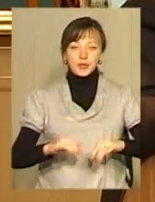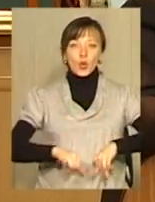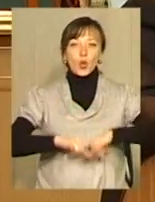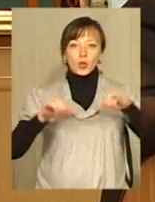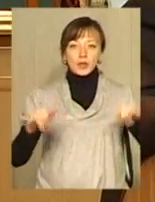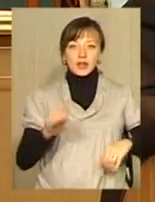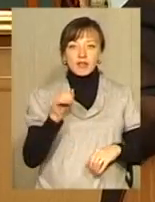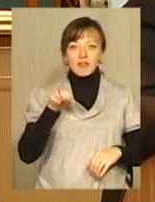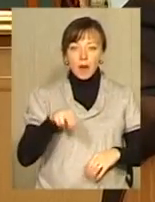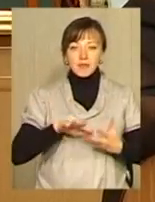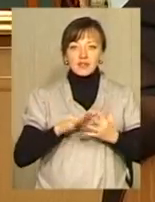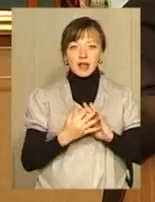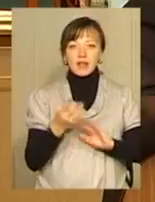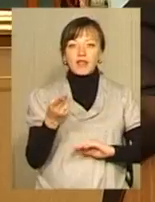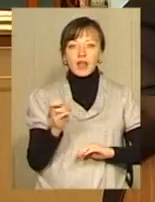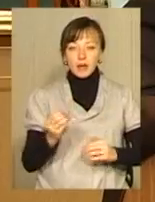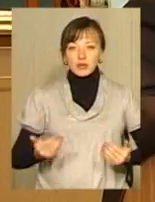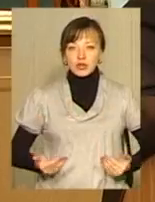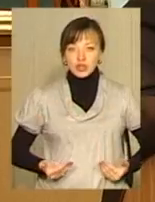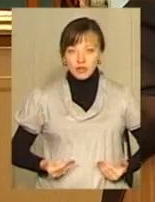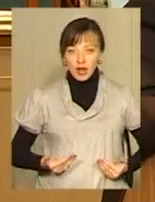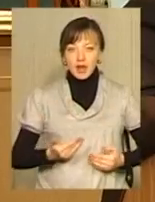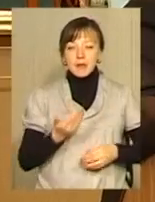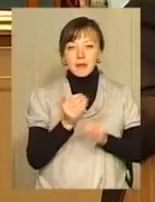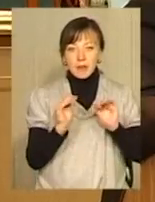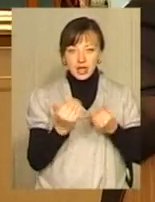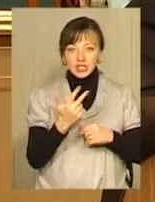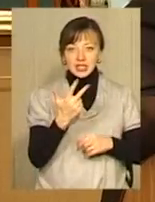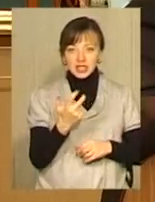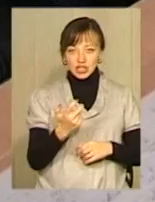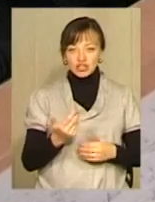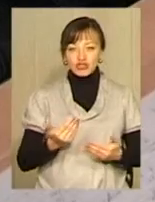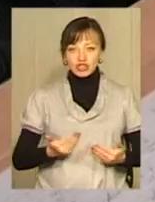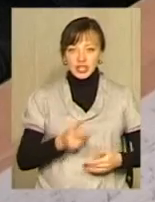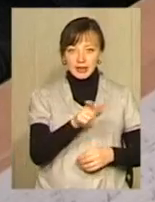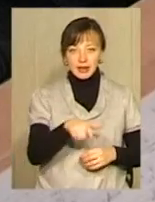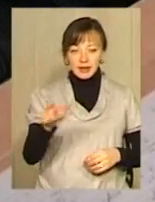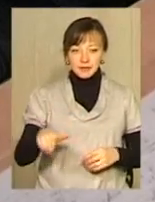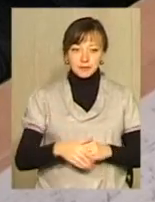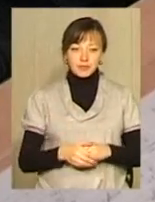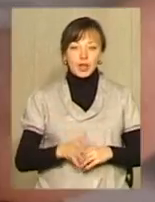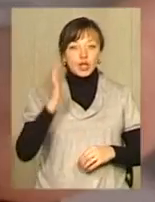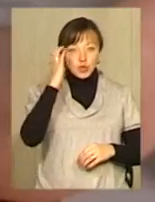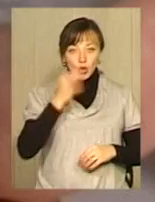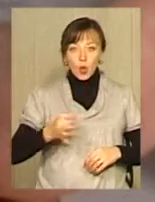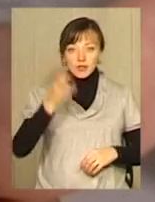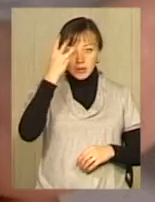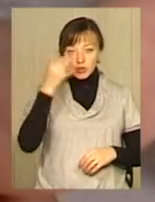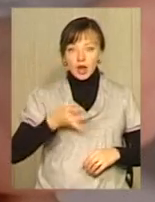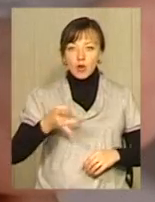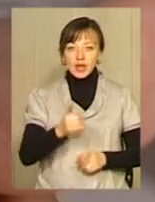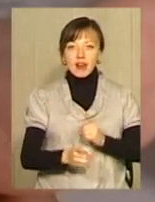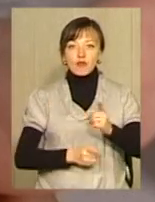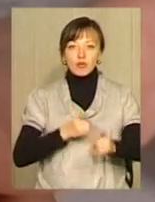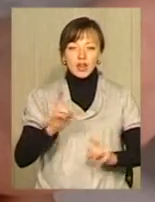фельдшерські пункти в селах, де проживає менше 300 жителів, а їх в районі 21. А от у Чорному острові Хмельницького району реформувати,